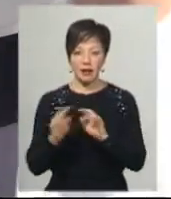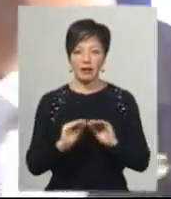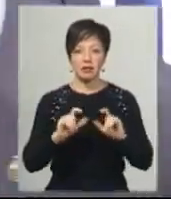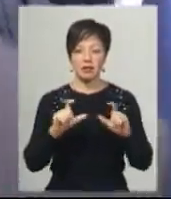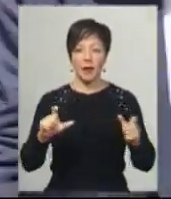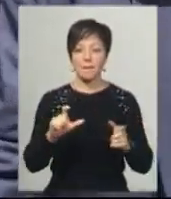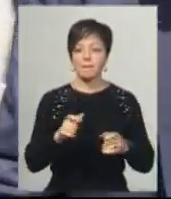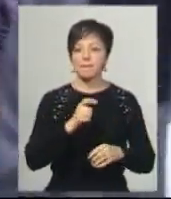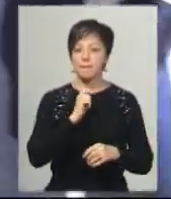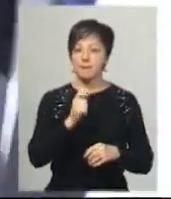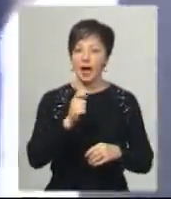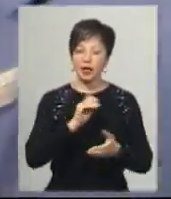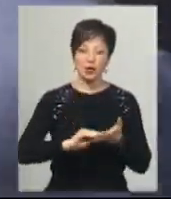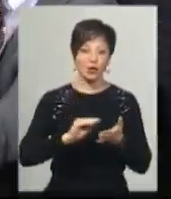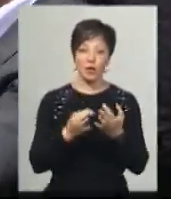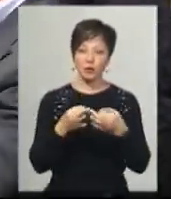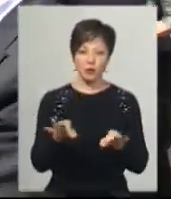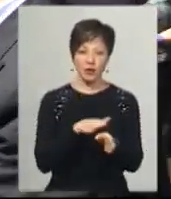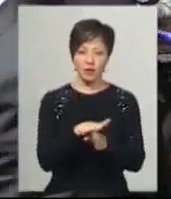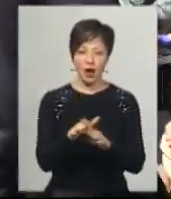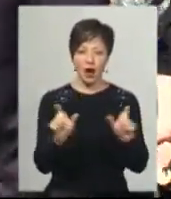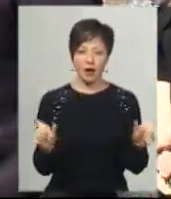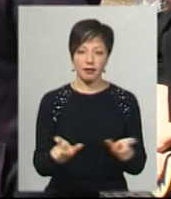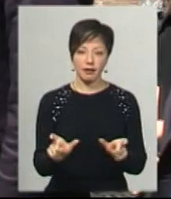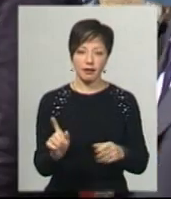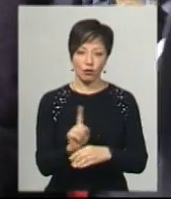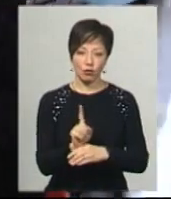приміщення не допускають. Пояснюється дотриманням карантинних норм.